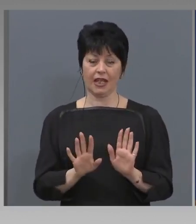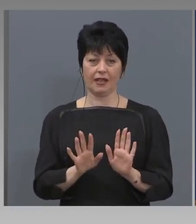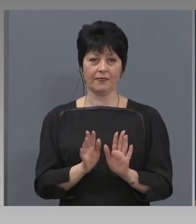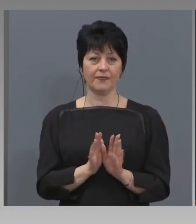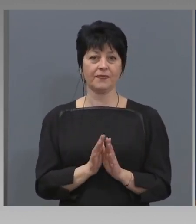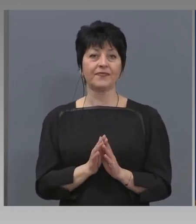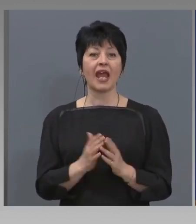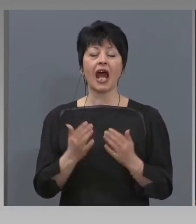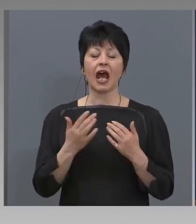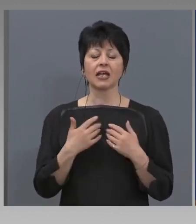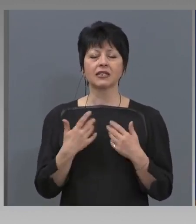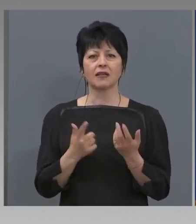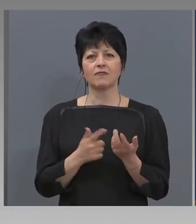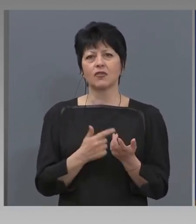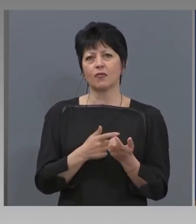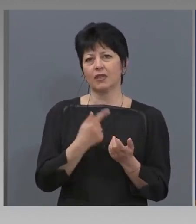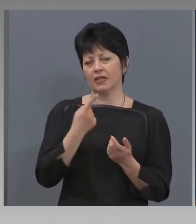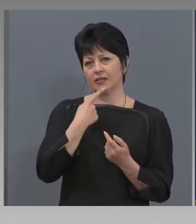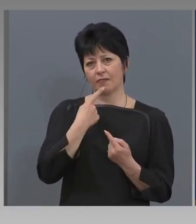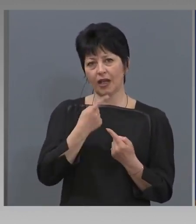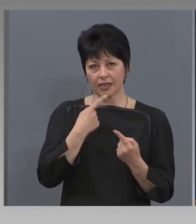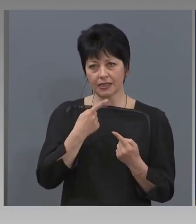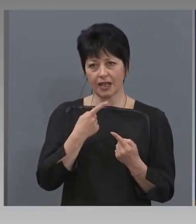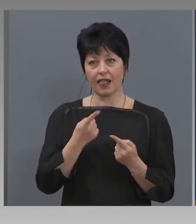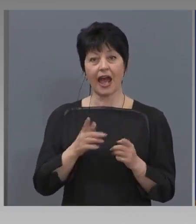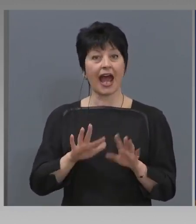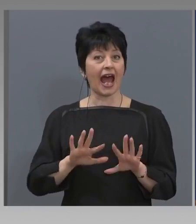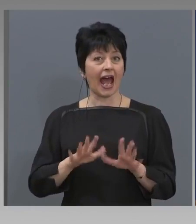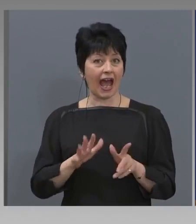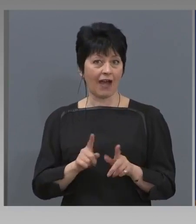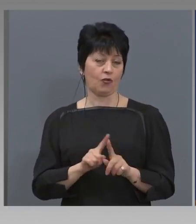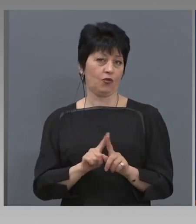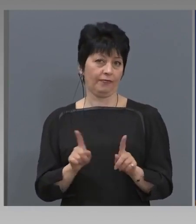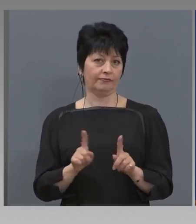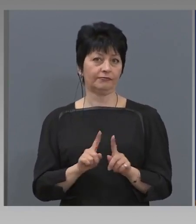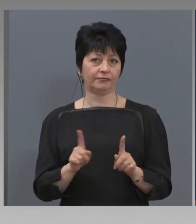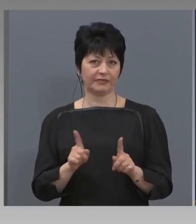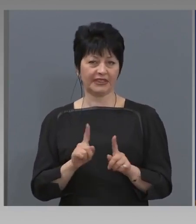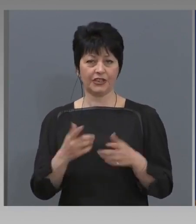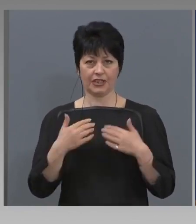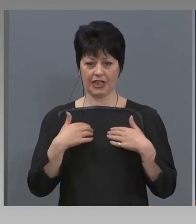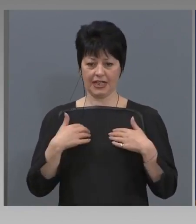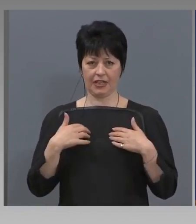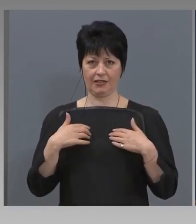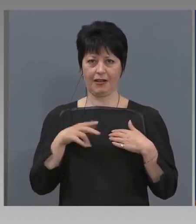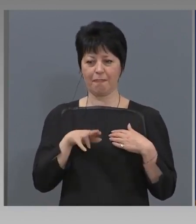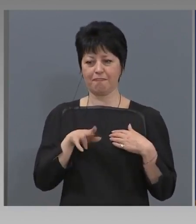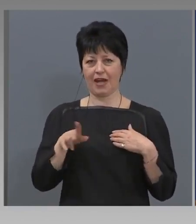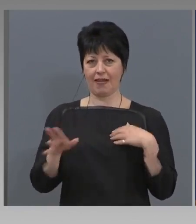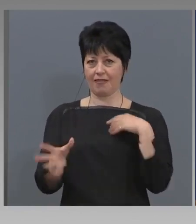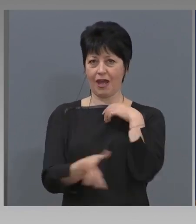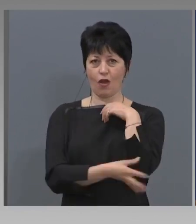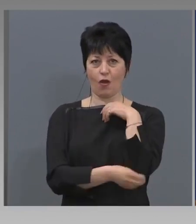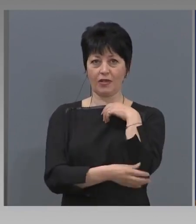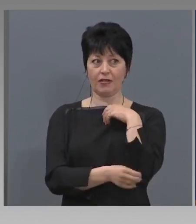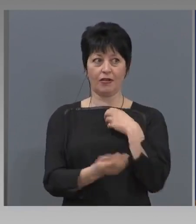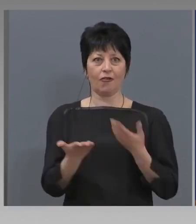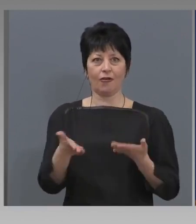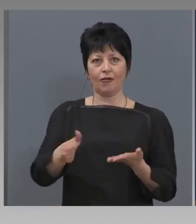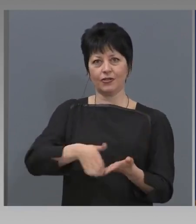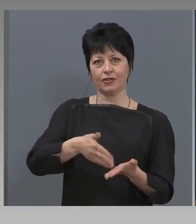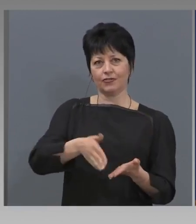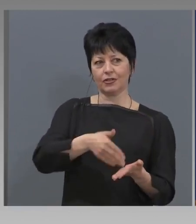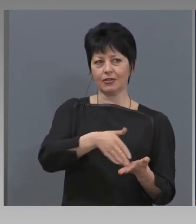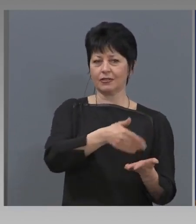аз много пъти съм казал, ако не са нашите брати ароми, кой ще чисти градовете?